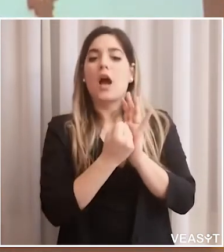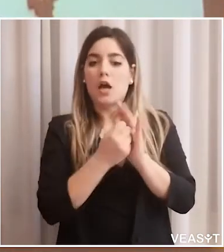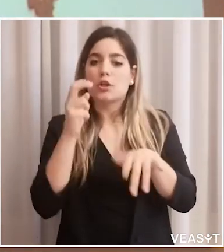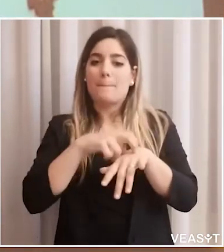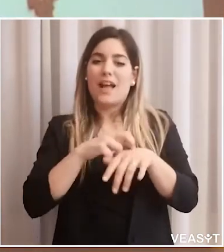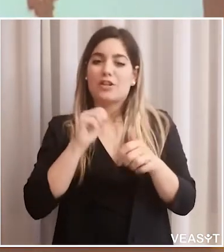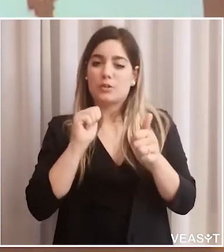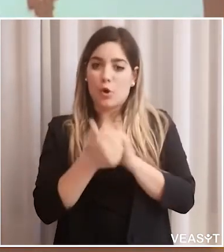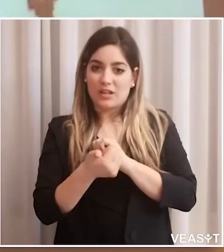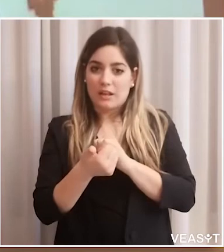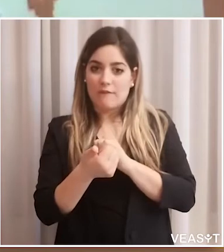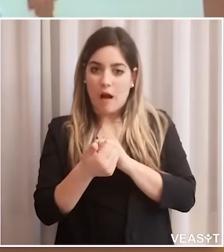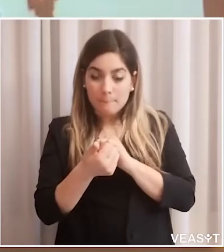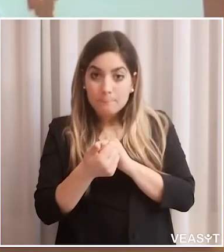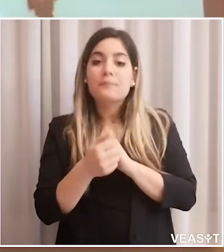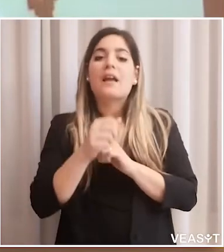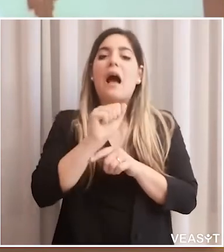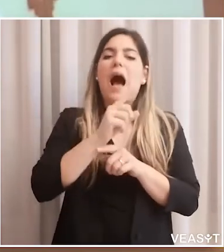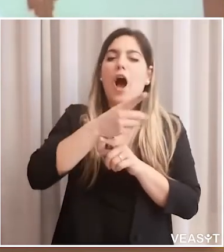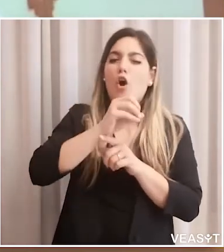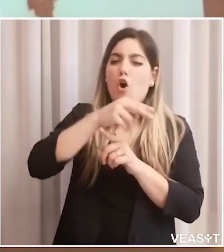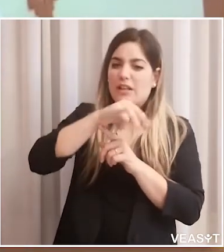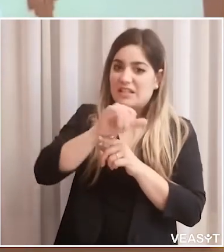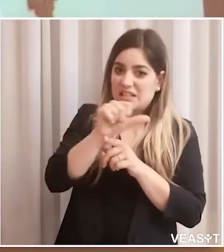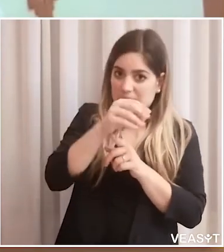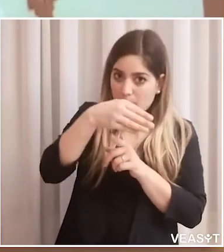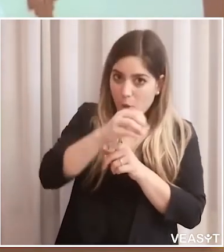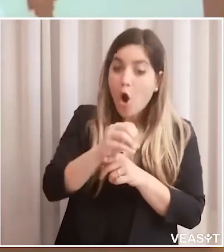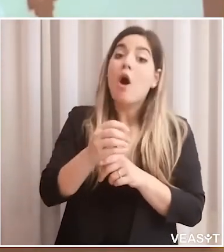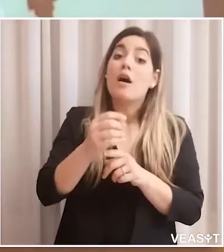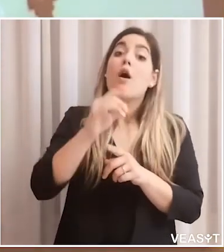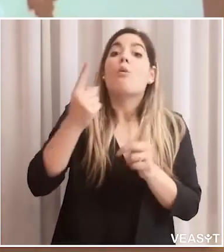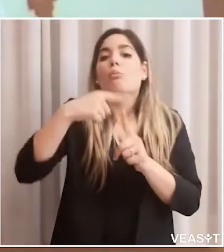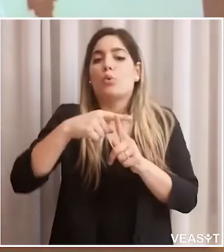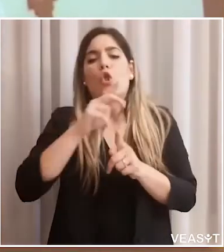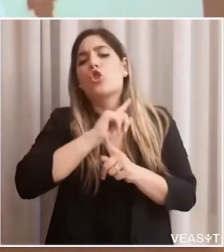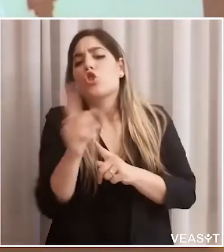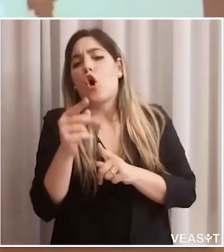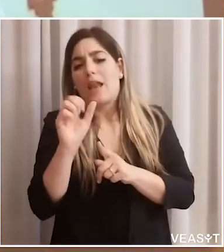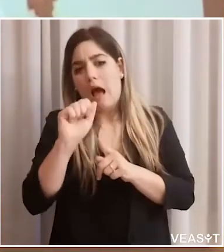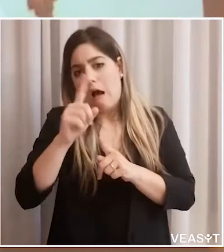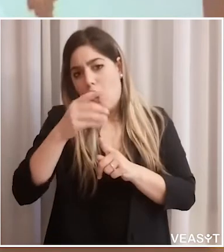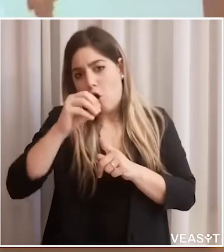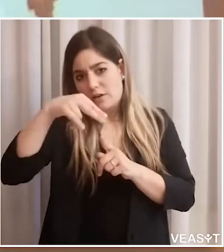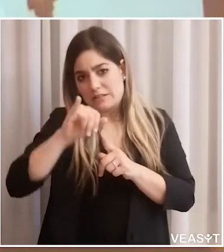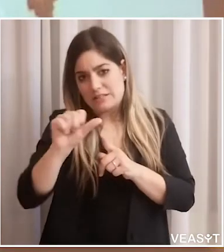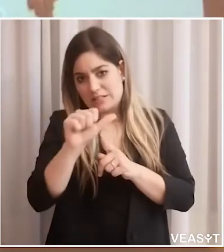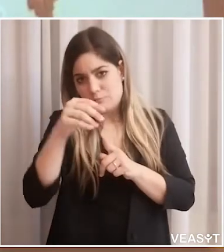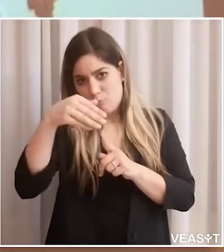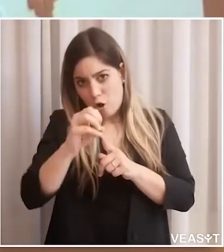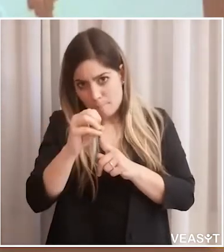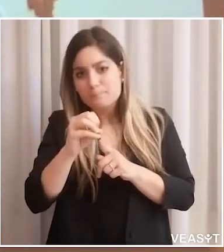attività che consiste prevalentemente nella certificazione medico-sportiva non agonistica agonistica